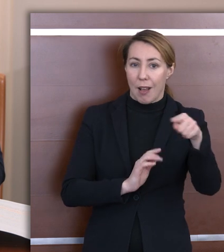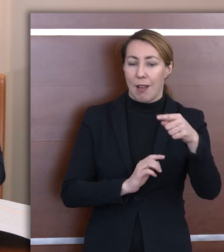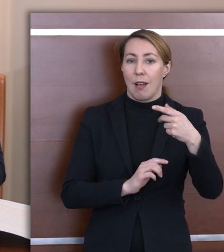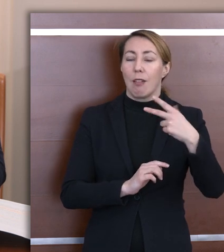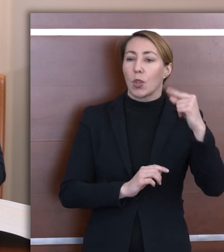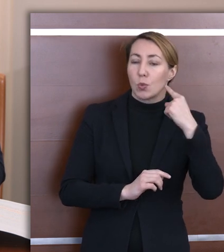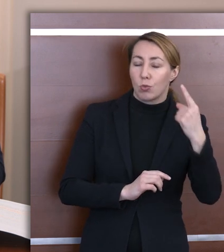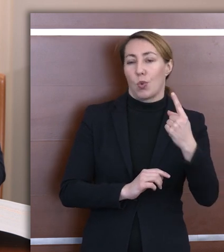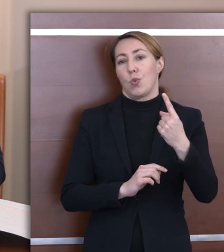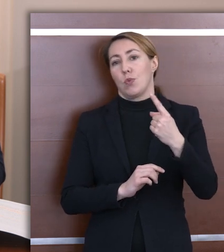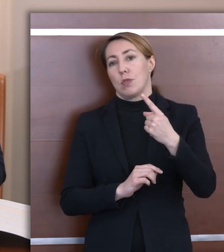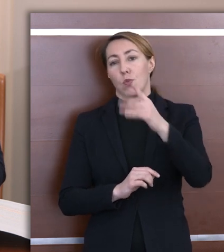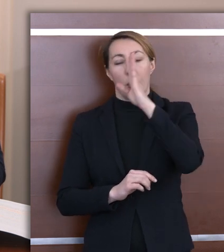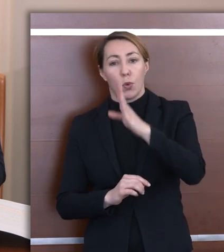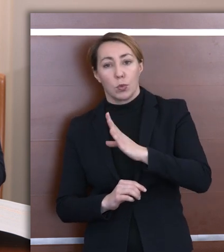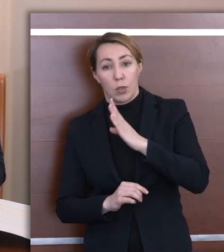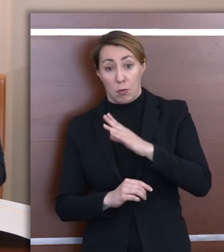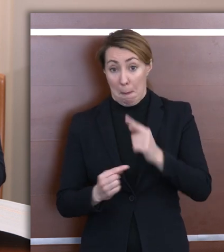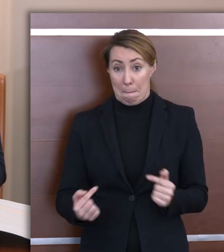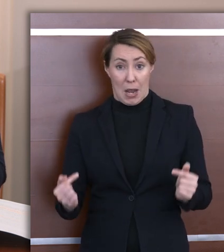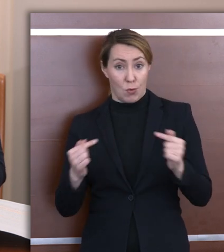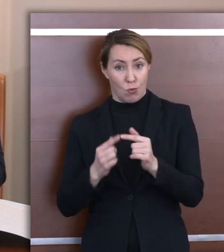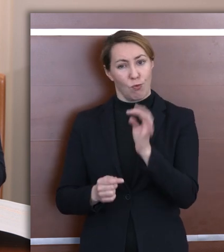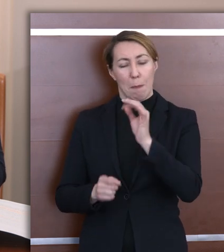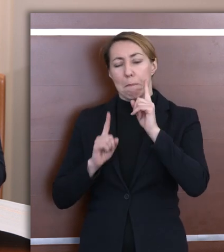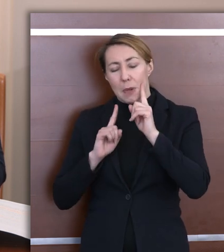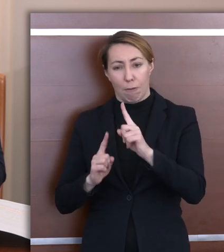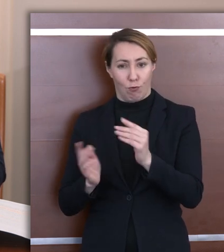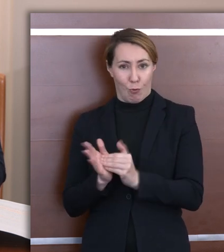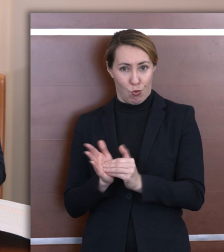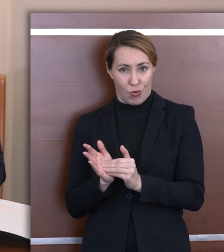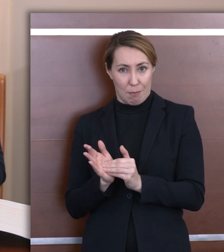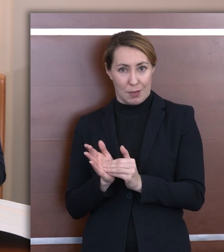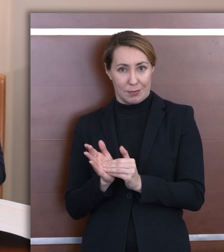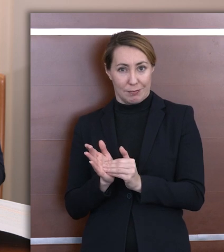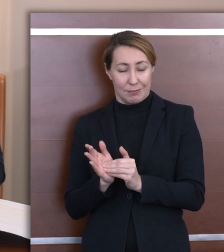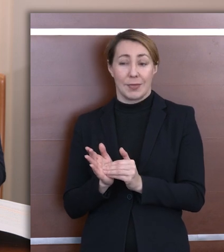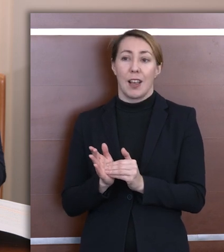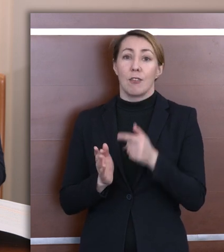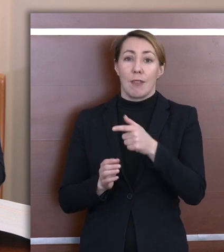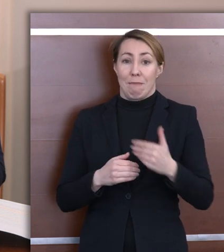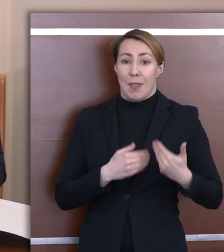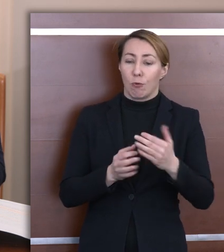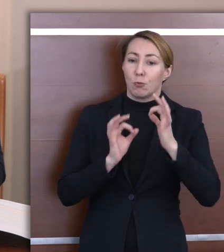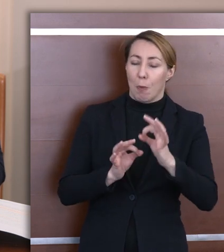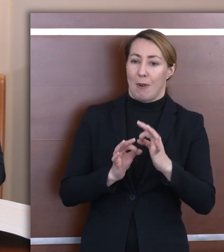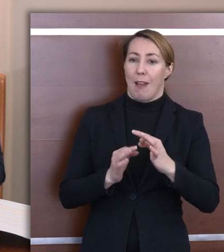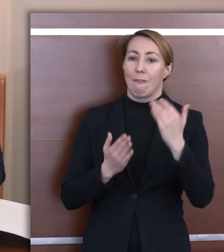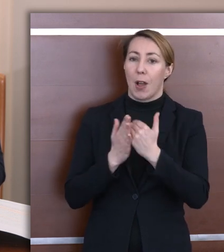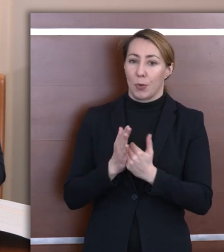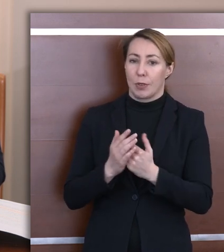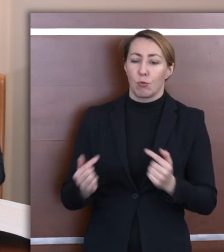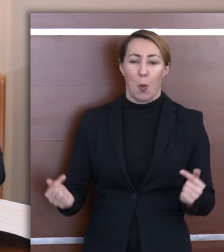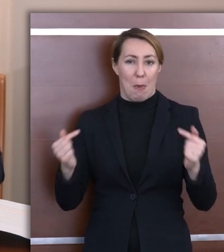słabosłyszącym uczniom odpowiada na ich faktyczne potrzeby. Czy stworzono odpowiednie warunki adekwatne do